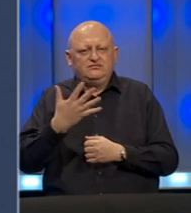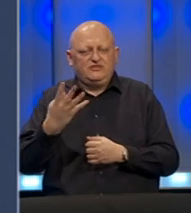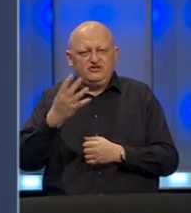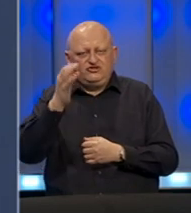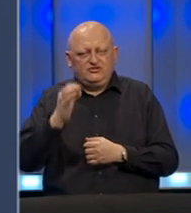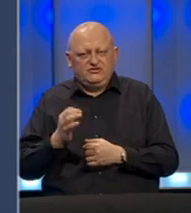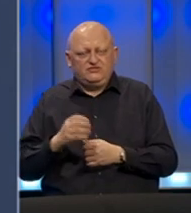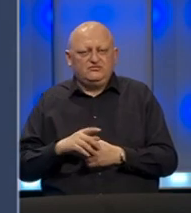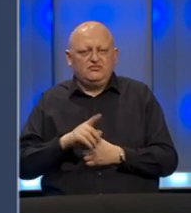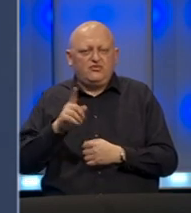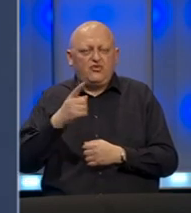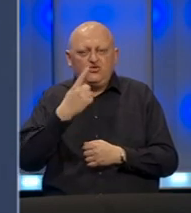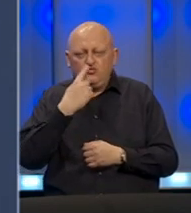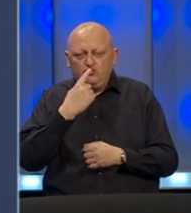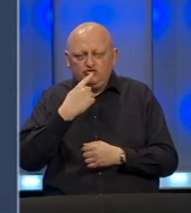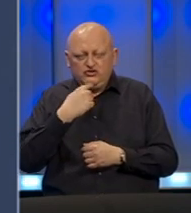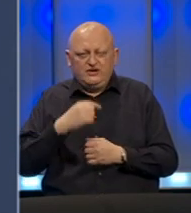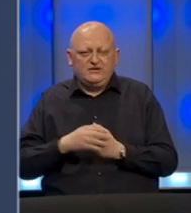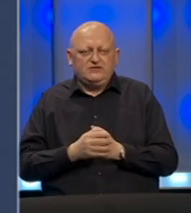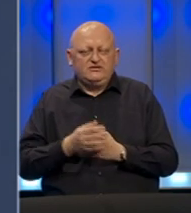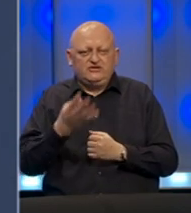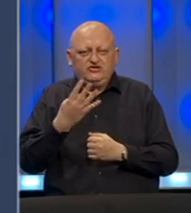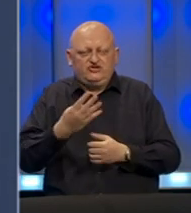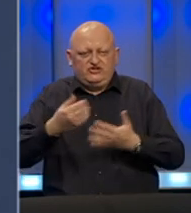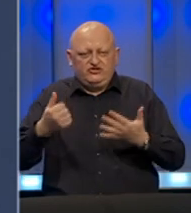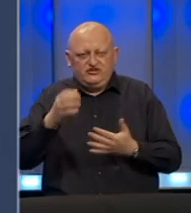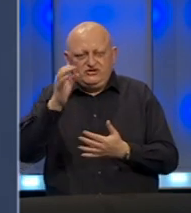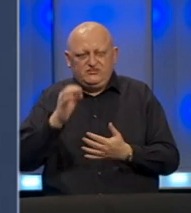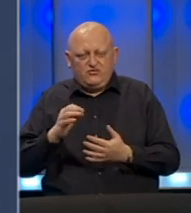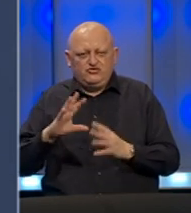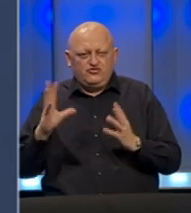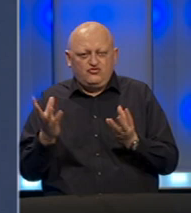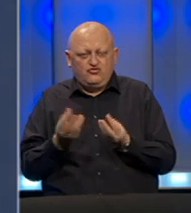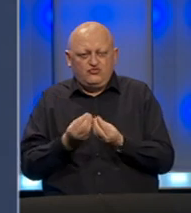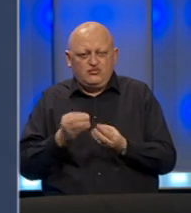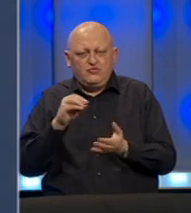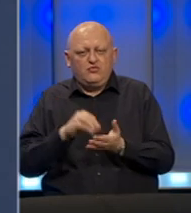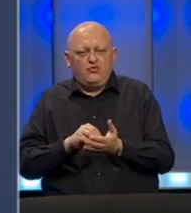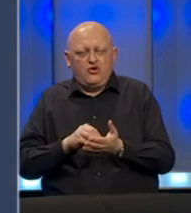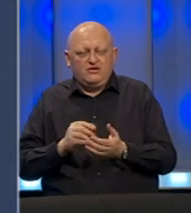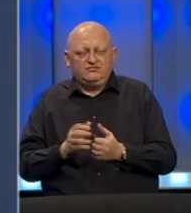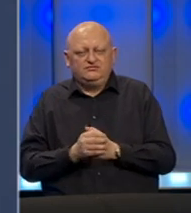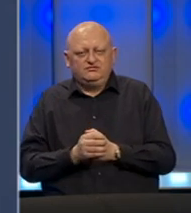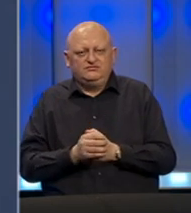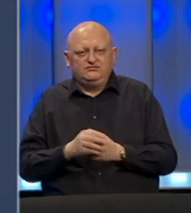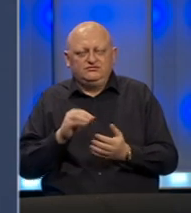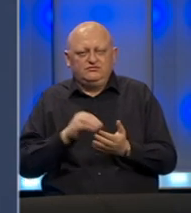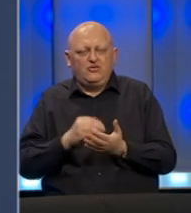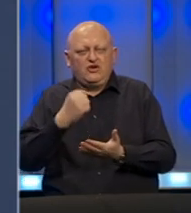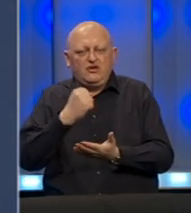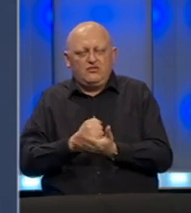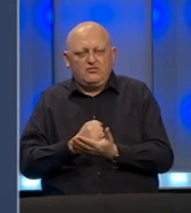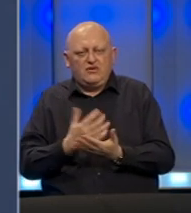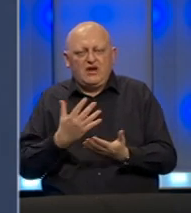% dok je kod muškaraca 46% od ukupnog broja potvrđenih.